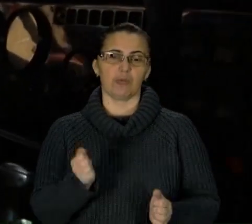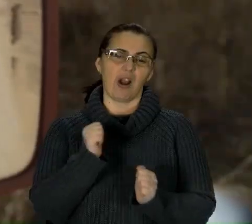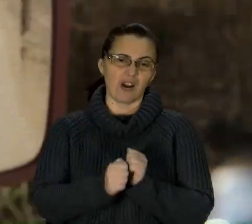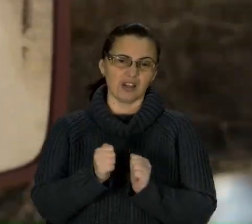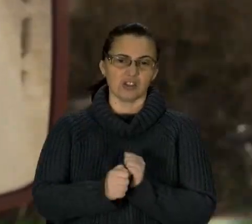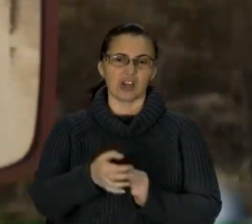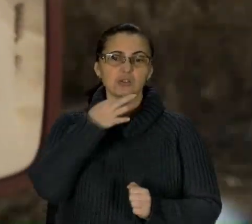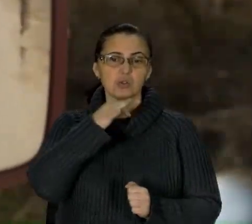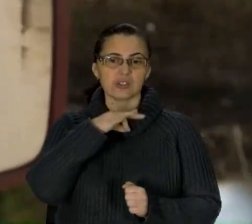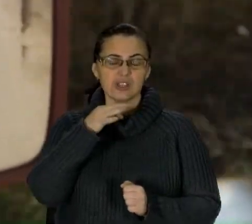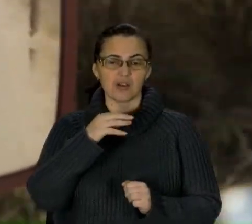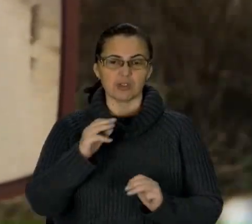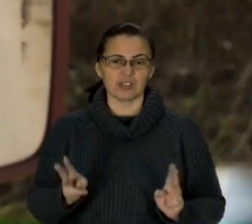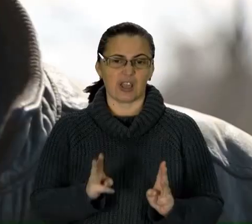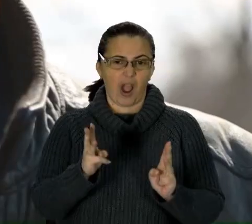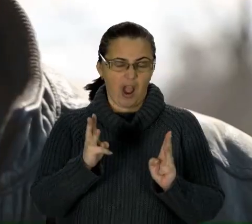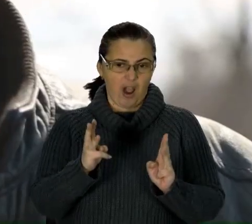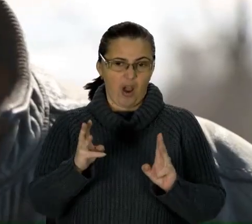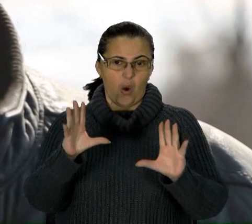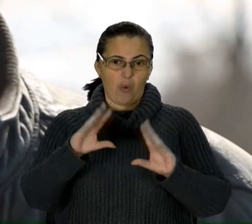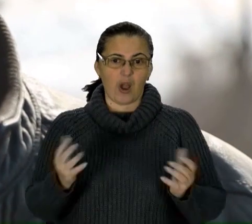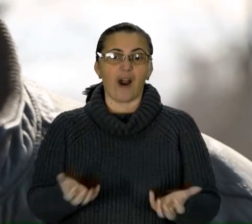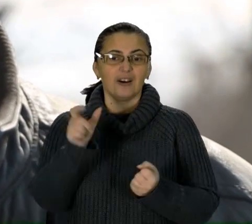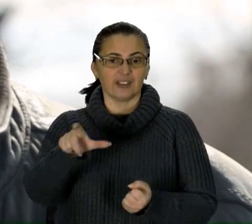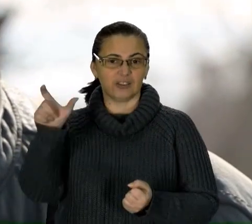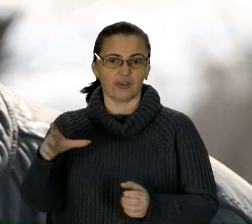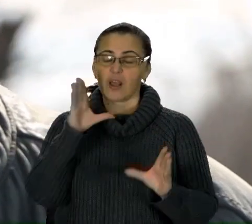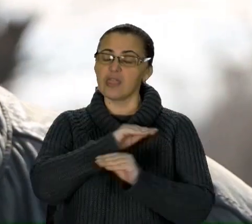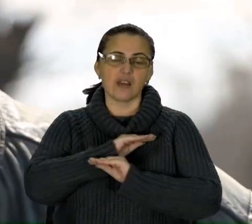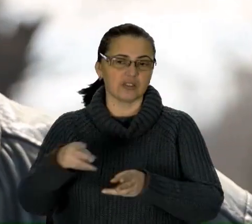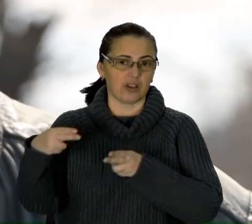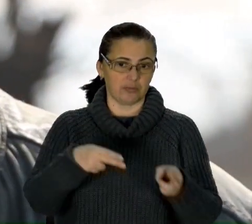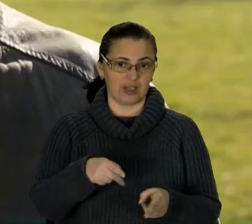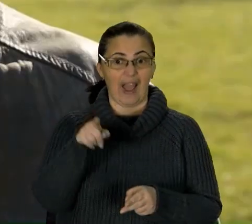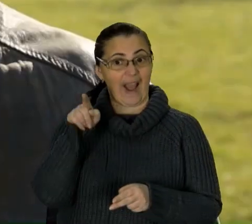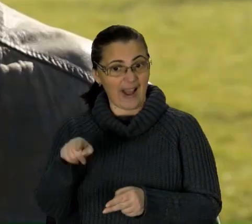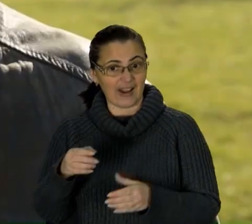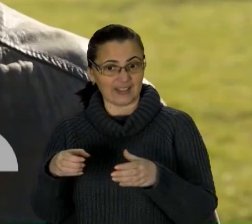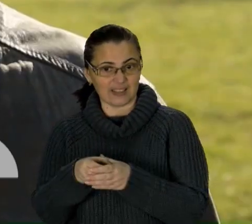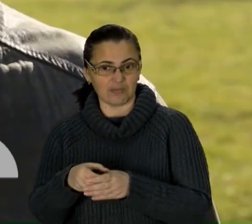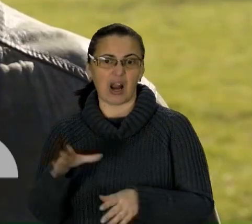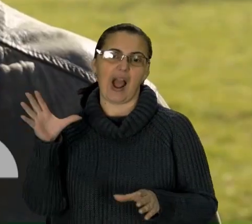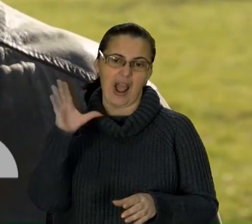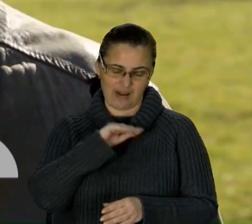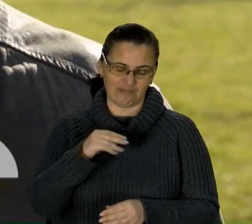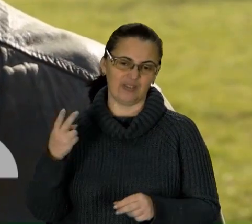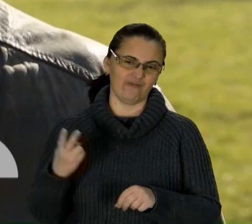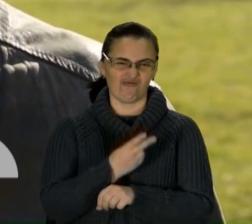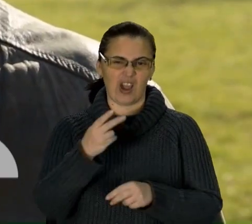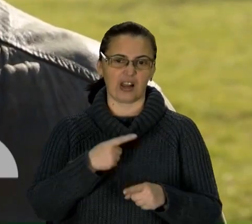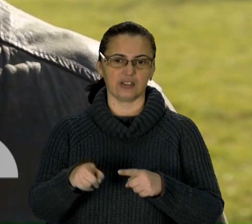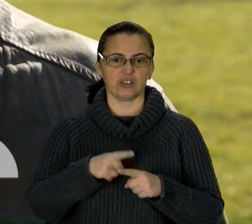Самбора просто не встигали домчати на займання. Михайло ж із колегами приїжджали удвічі швидше. Село віддалене від райцентру.